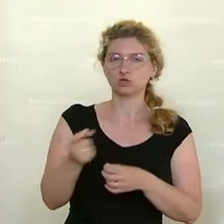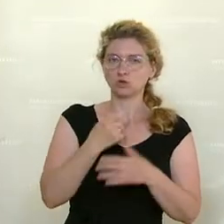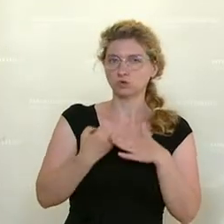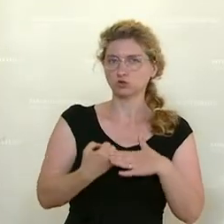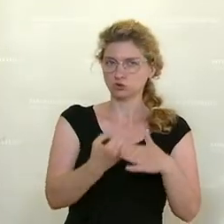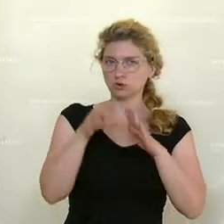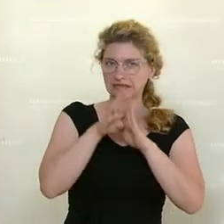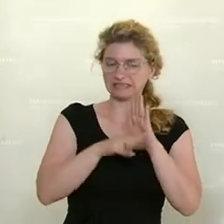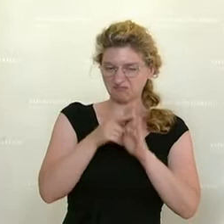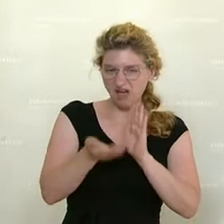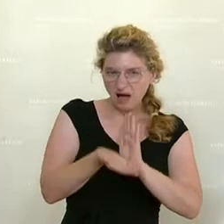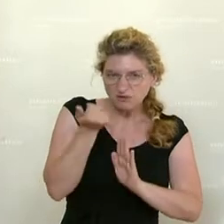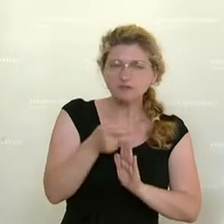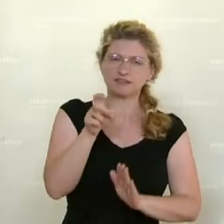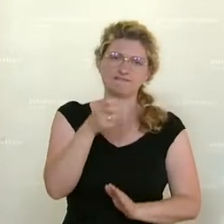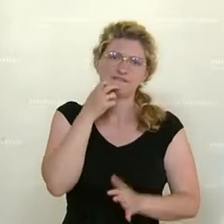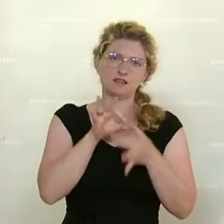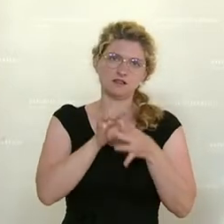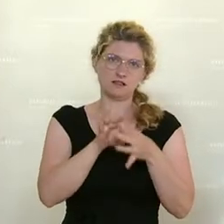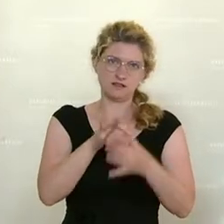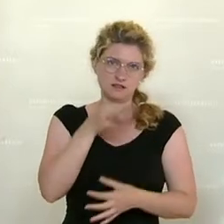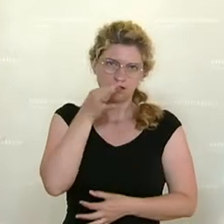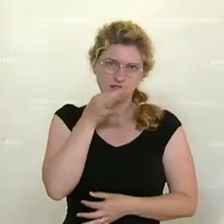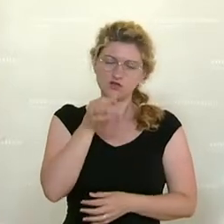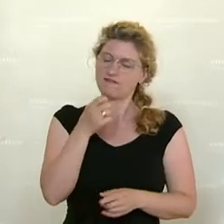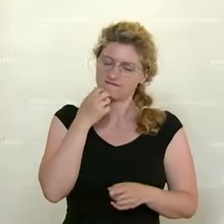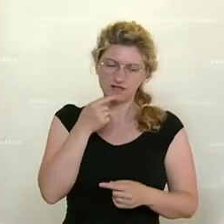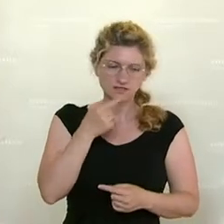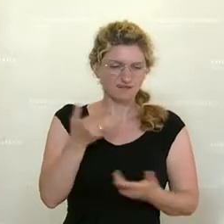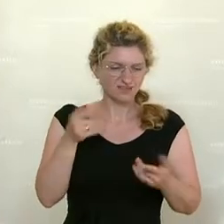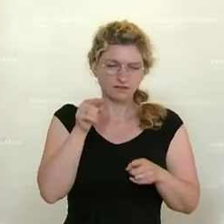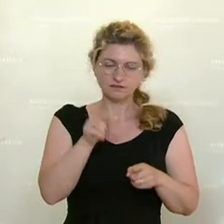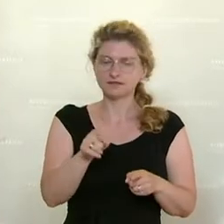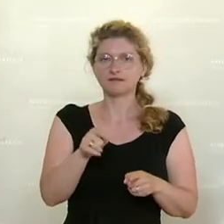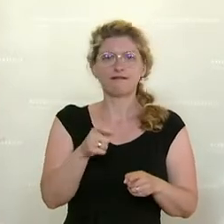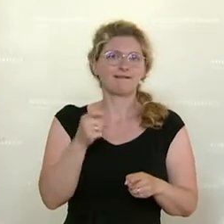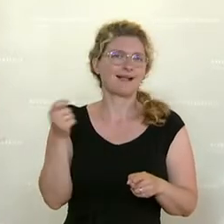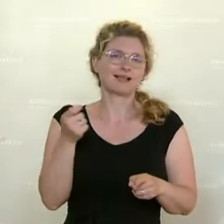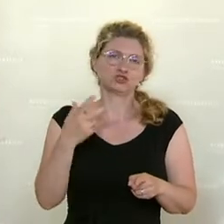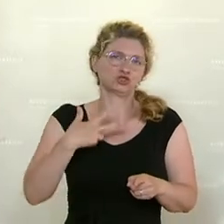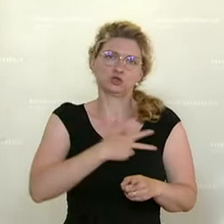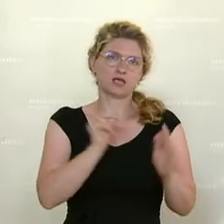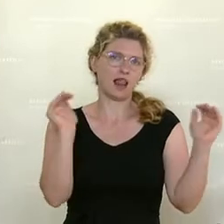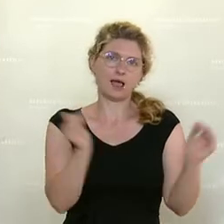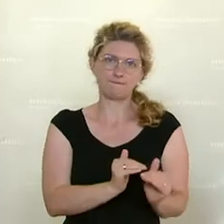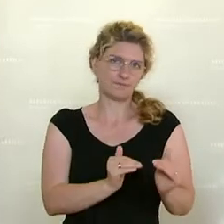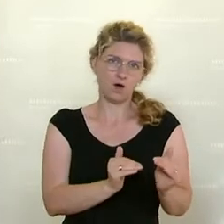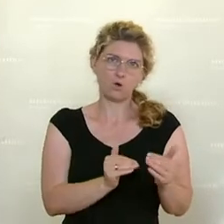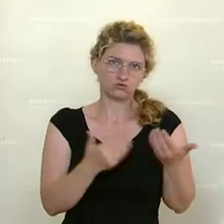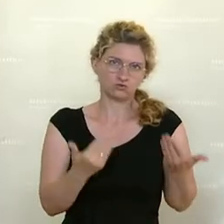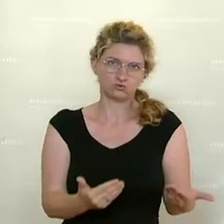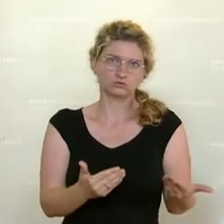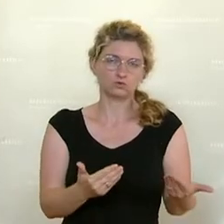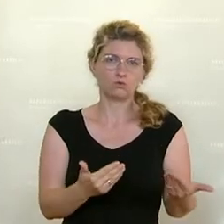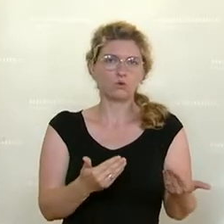Stellung nehmen und möchte gleich festhalten, dieser Akt ist ein klassischer Sozialabbau, meine sehr geschätzten Damen und Herren, für eine